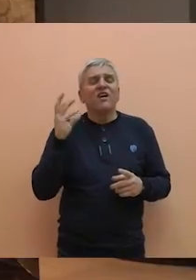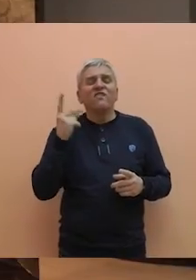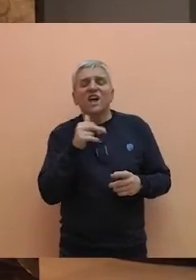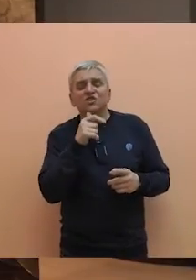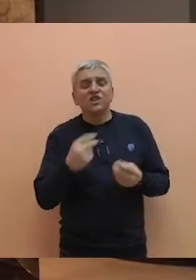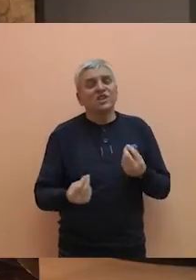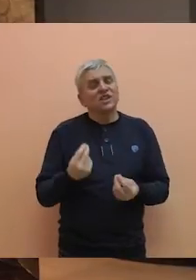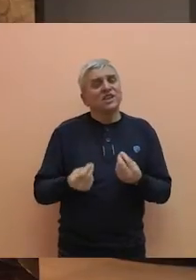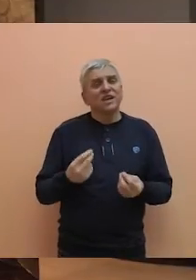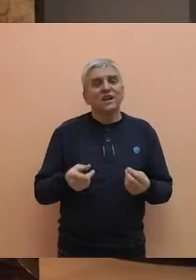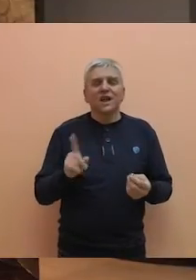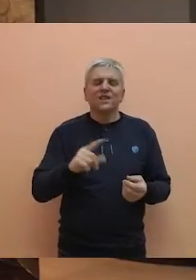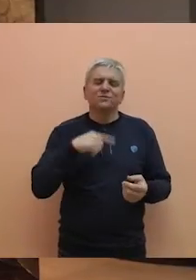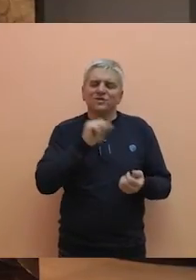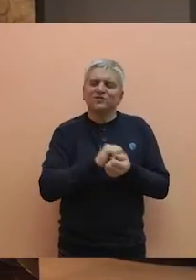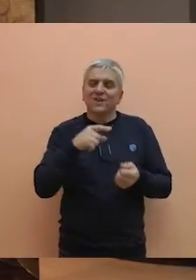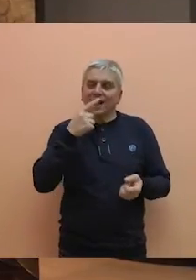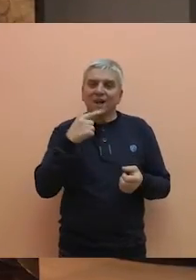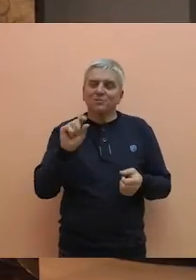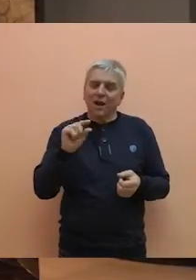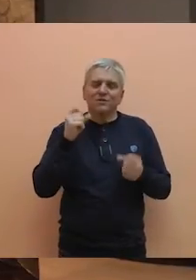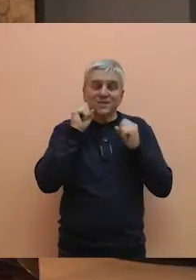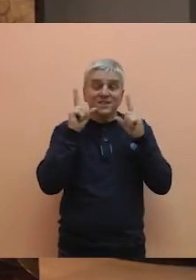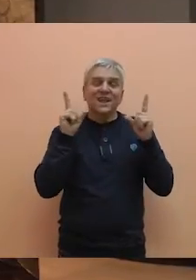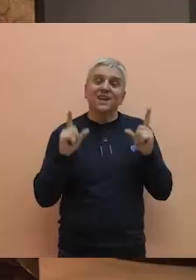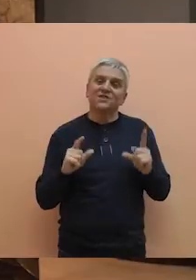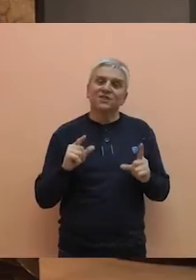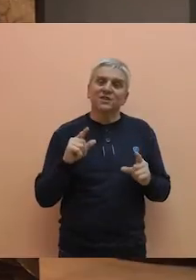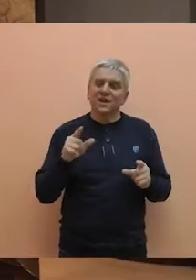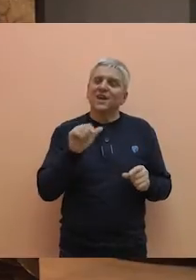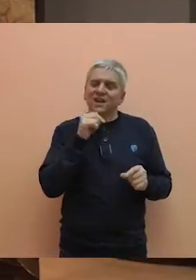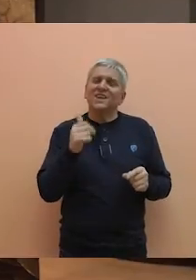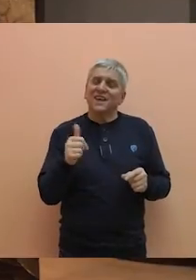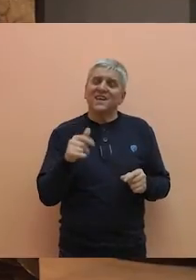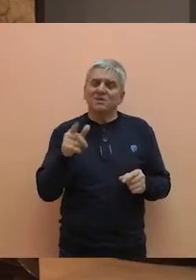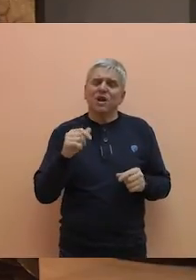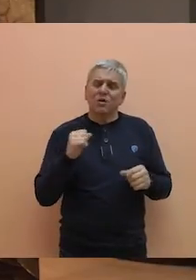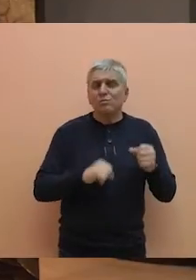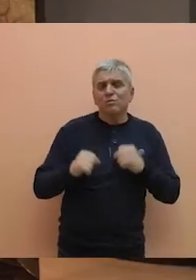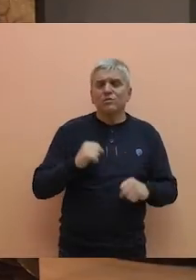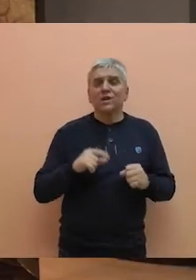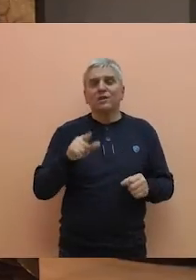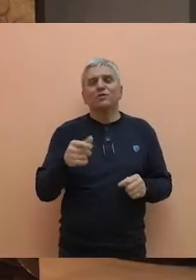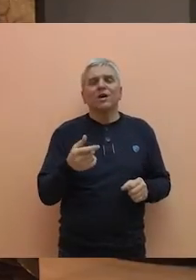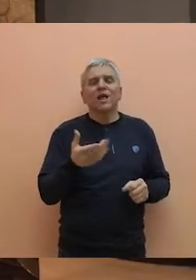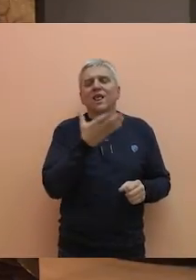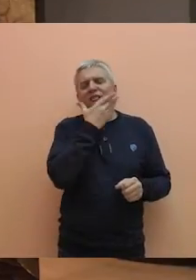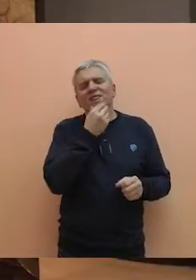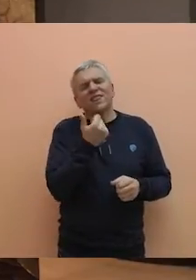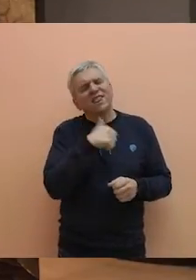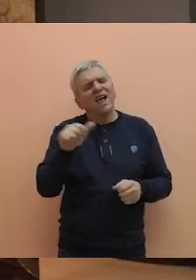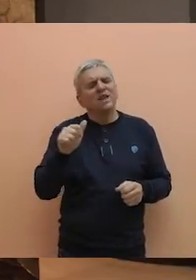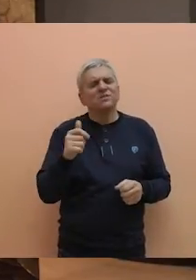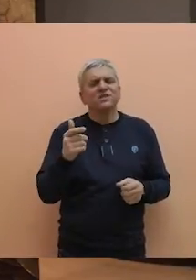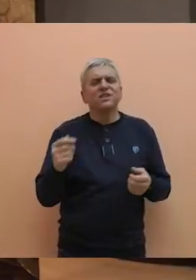vlaških igare i tako. Nećemo sve da vam otkrijemo da bi bila malo iznenedjenja. Jeste naporno, mi volimo da kažemo da je ovo najljepši posao na